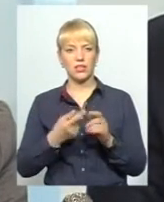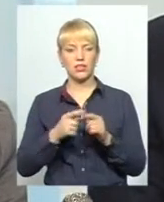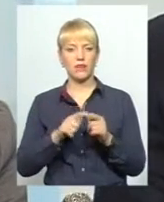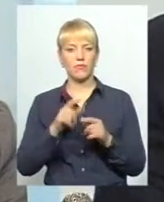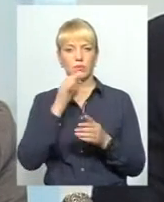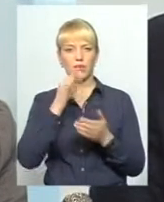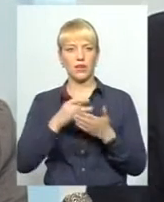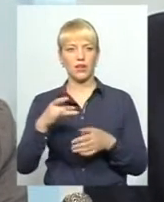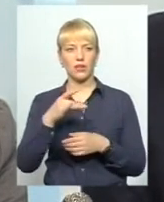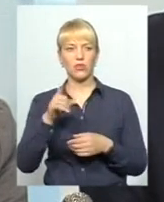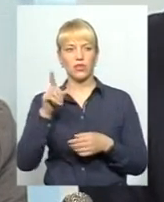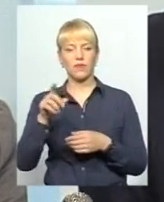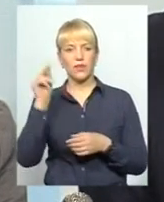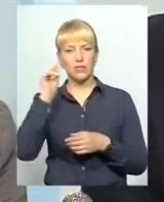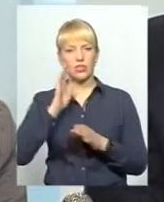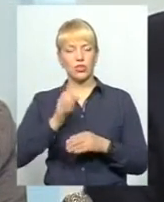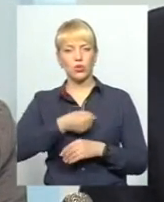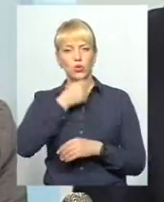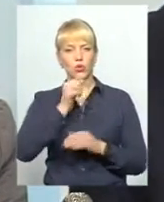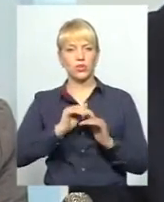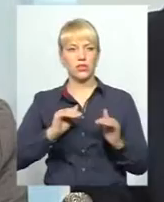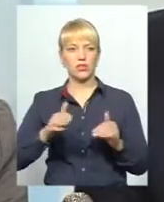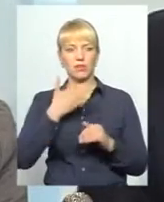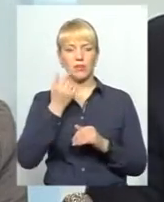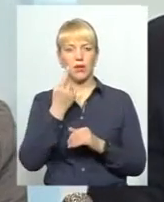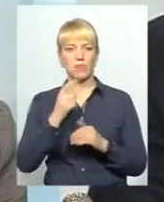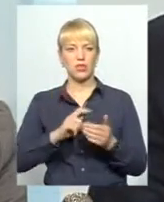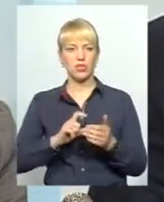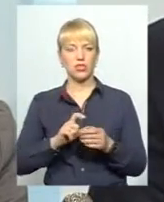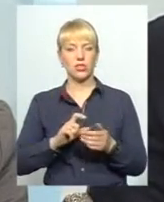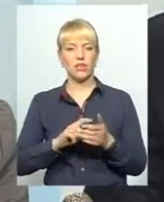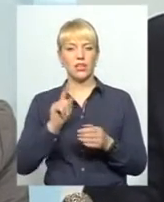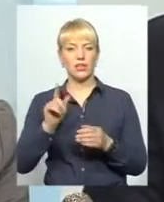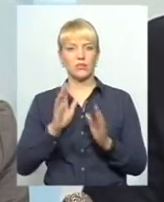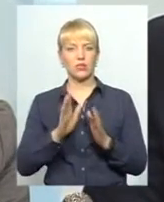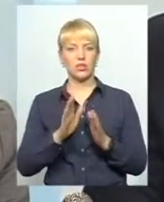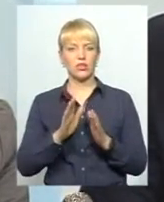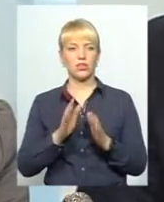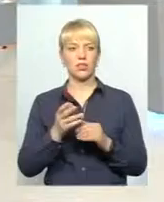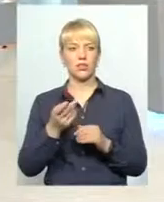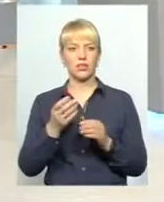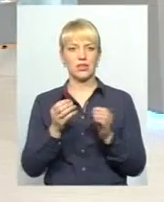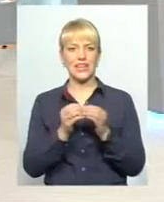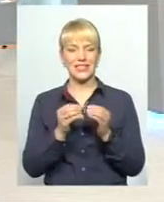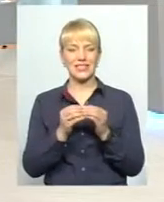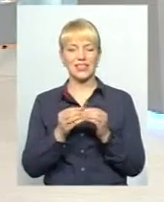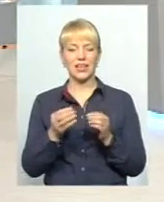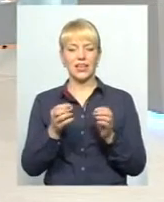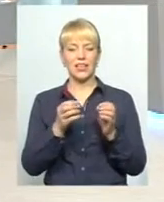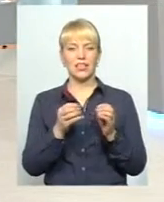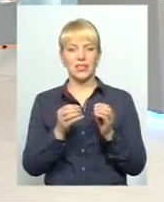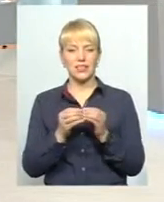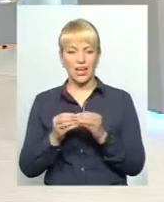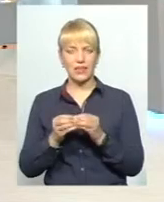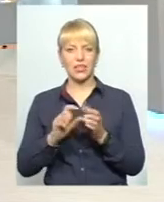І там часто тільки дорослі діти, там нема першачків. І всі кажуть, там тільки 10, 10, 5, 11,